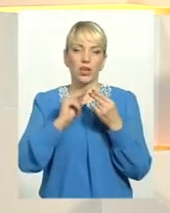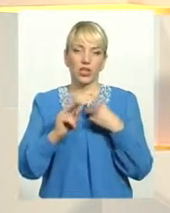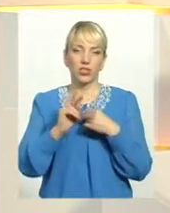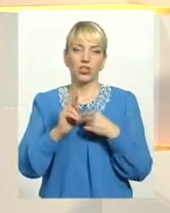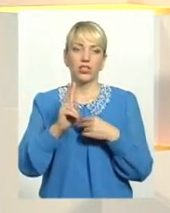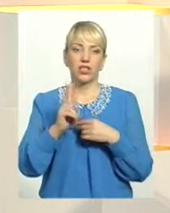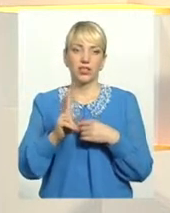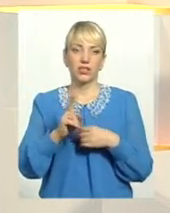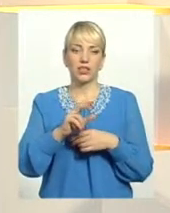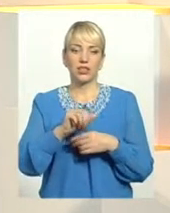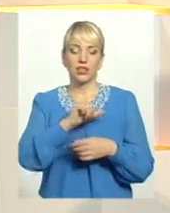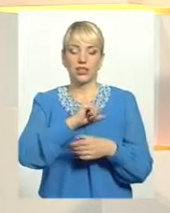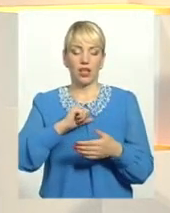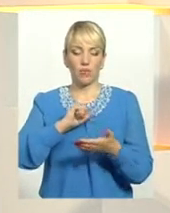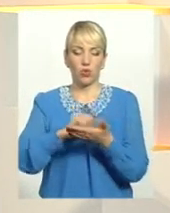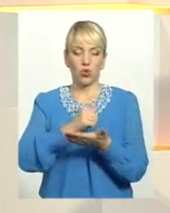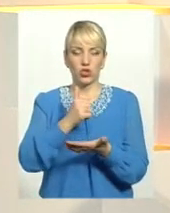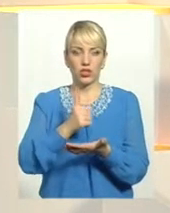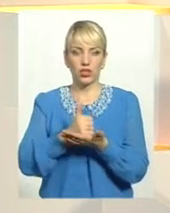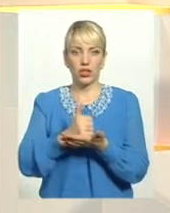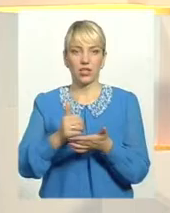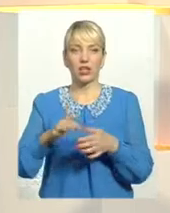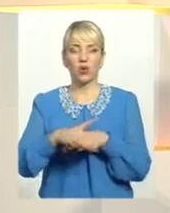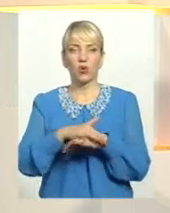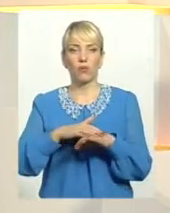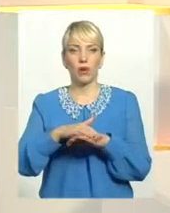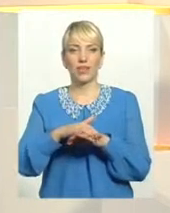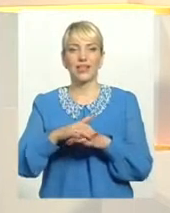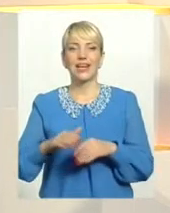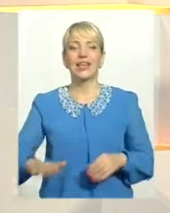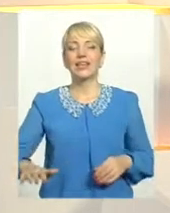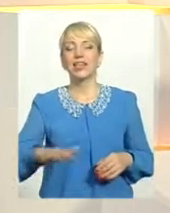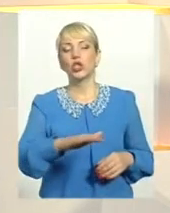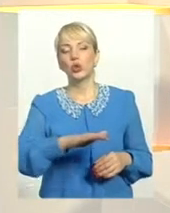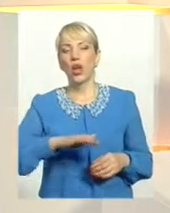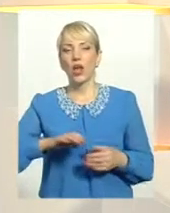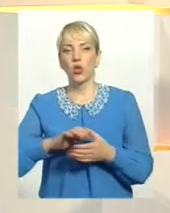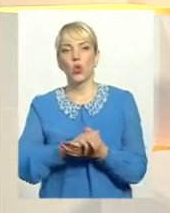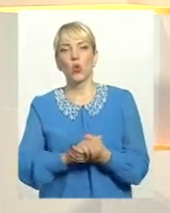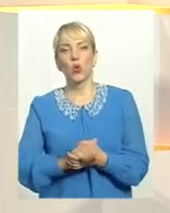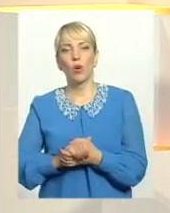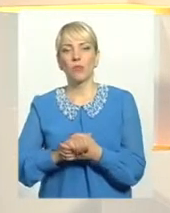очільник громади, територіальні громади, люди, які безпосередньо